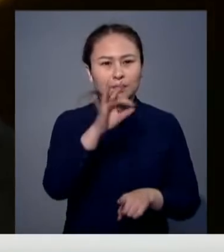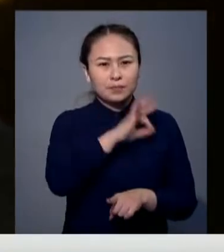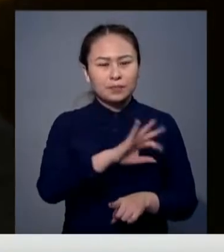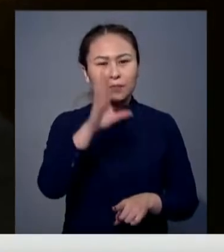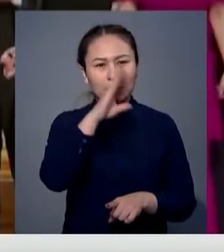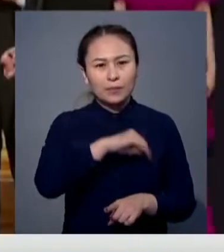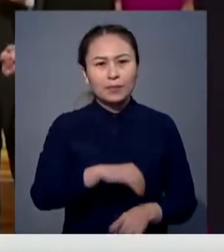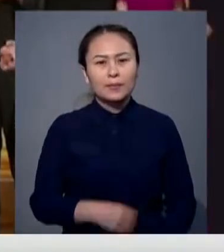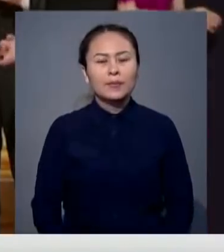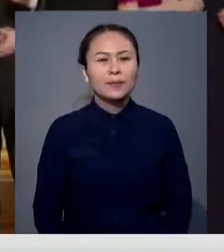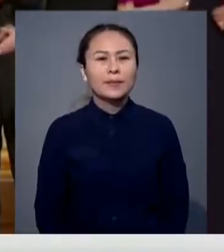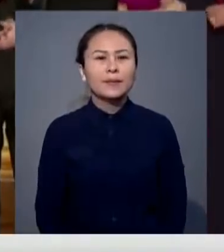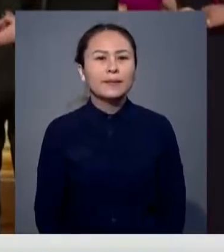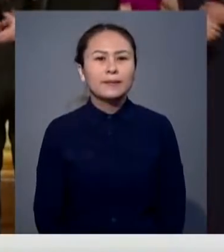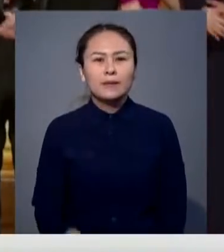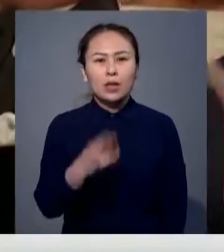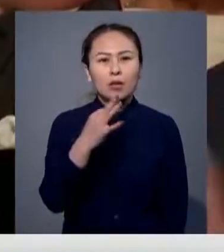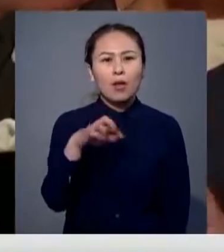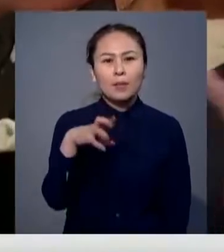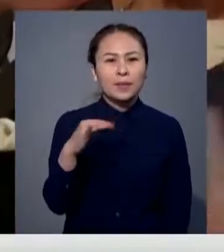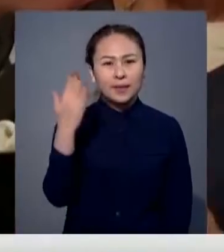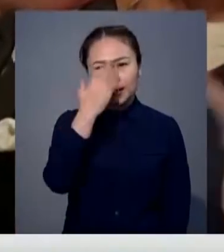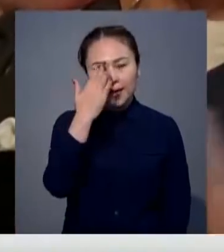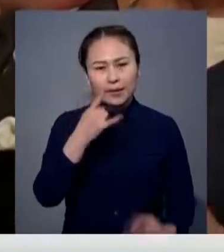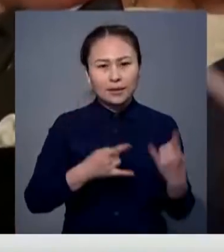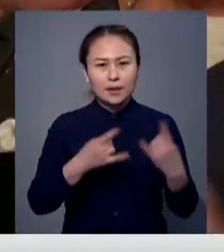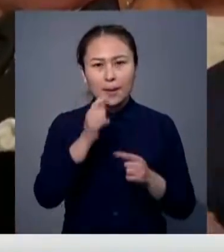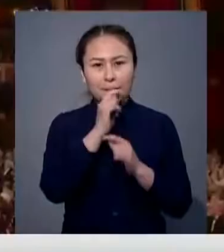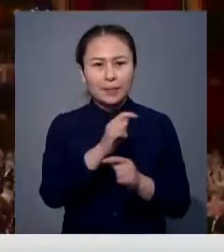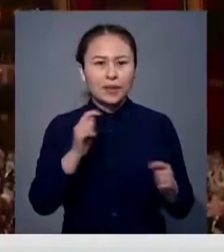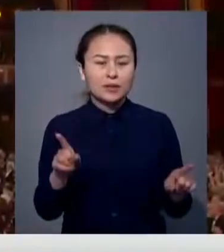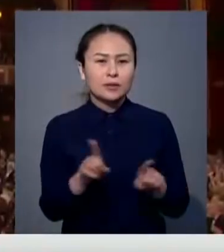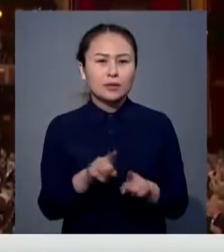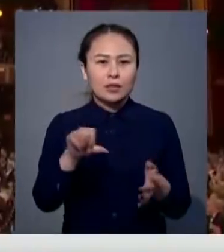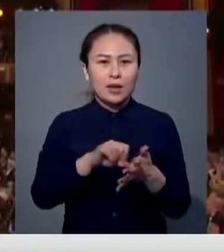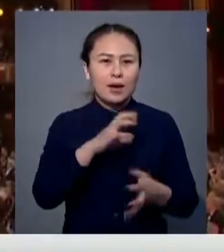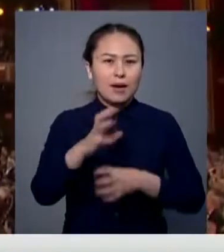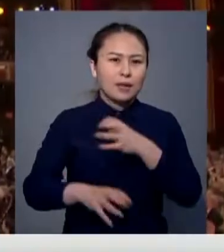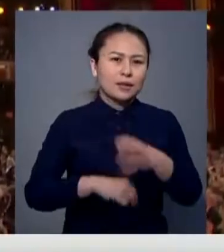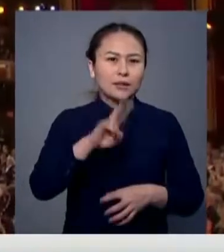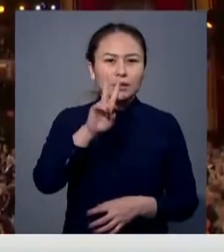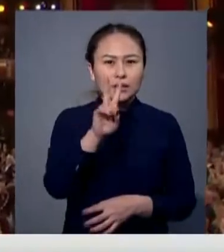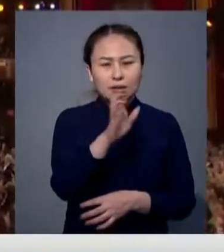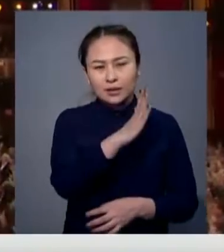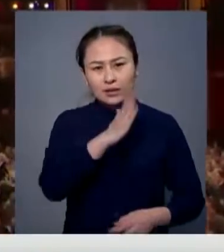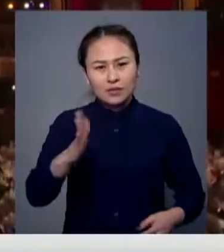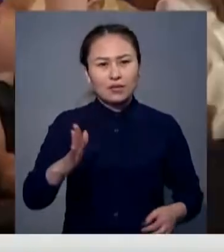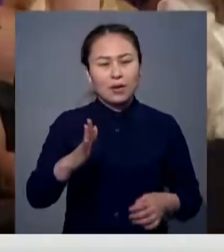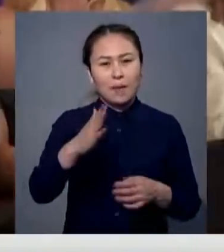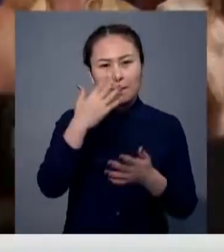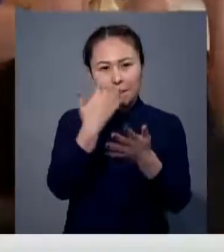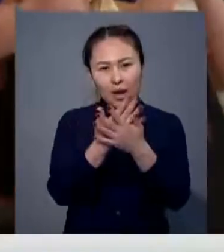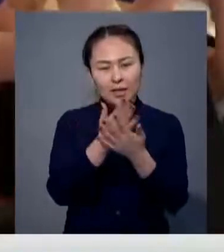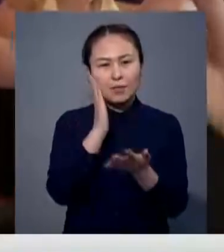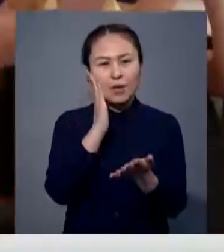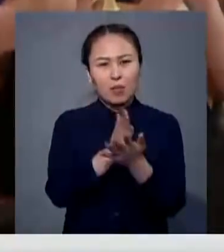тегізе аламыз. Долбей театрында өткен Оскар сыйлығын тапсыру үресімі әлемнің 200 ден астам елінде тікелей эфирде